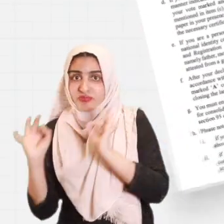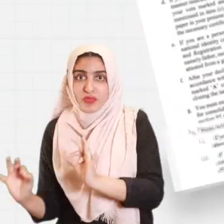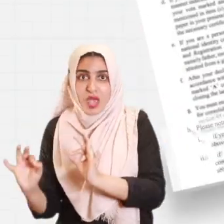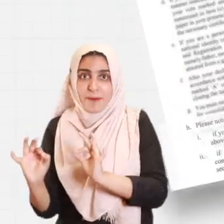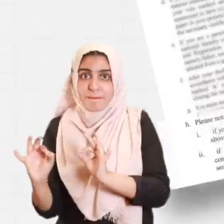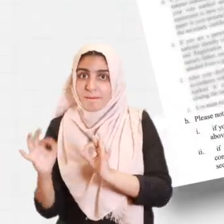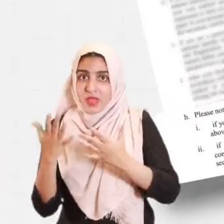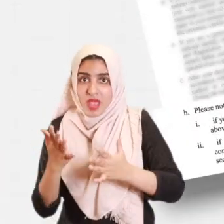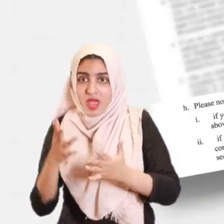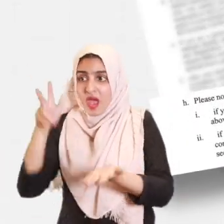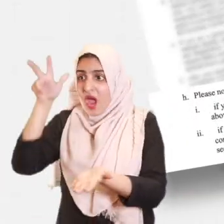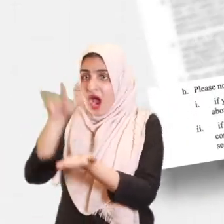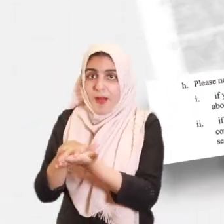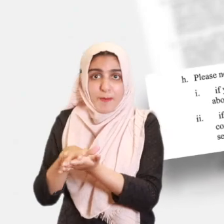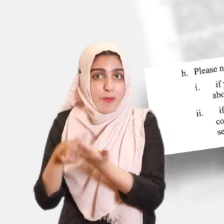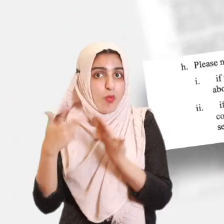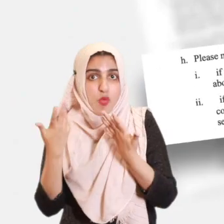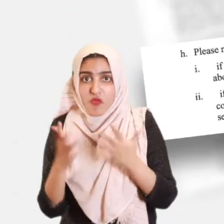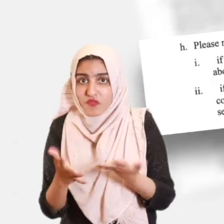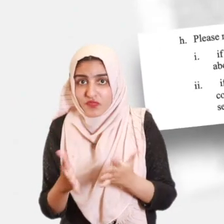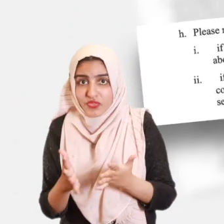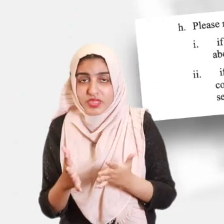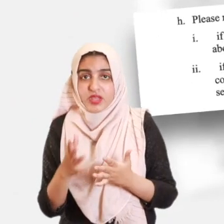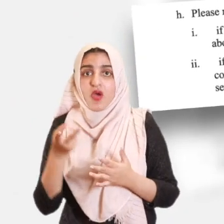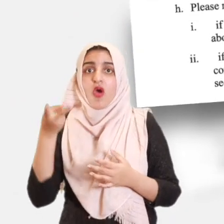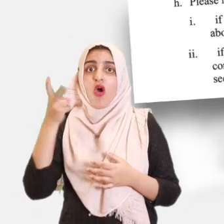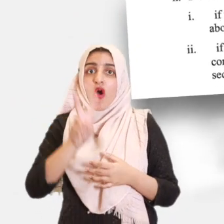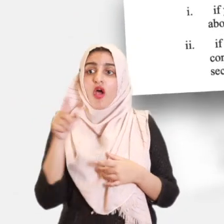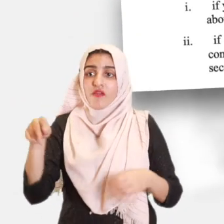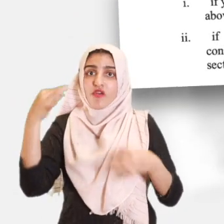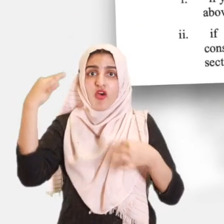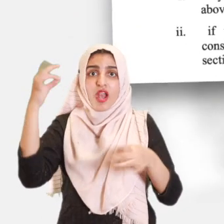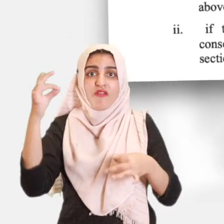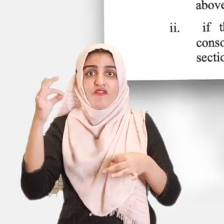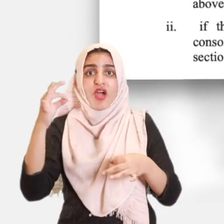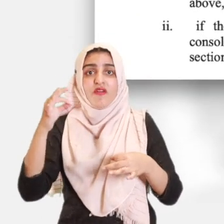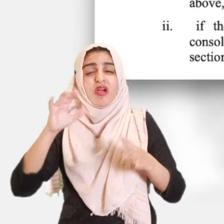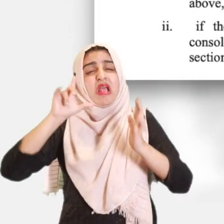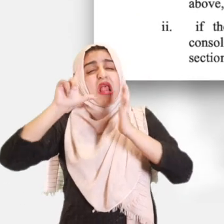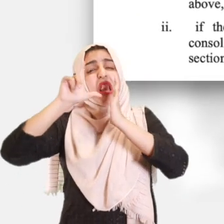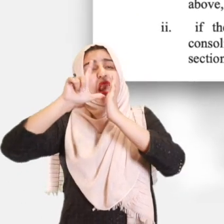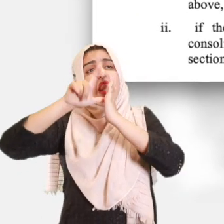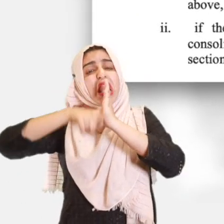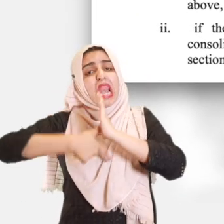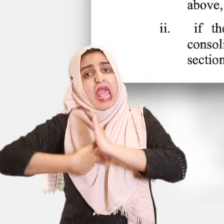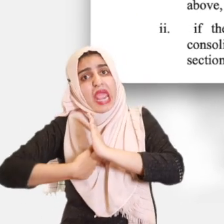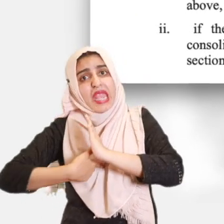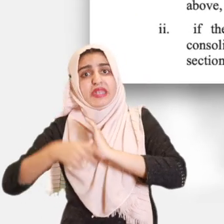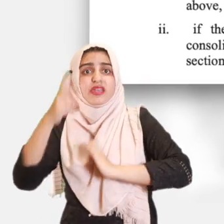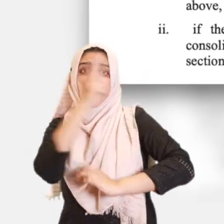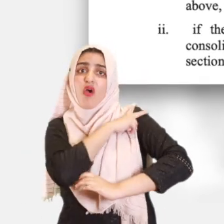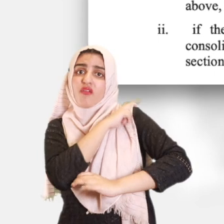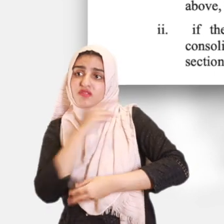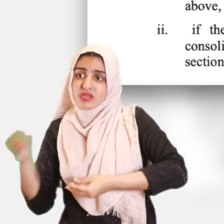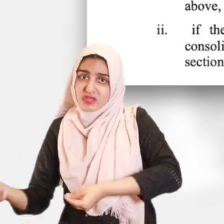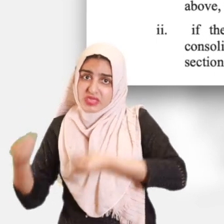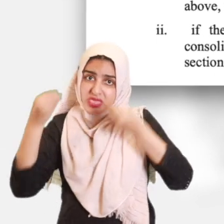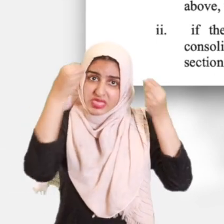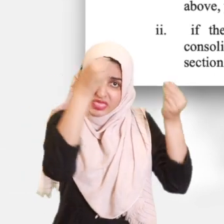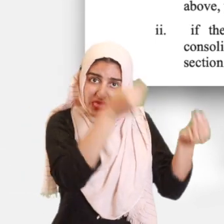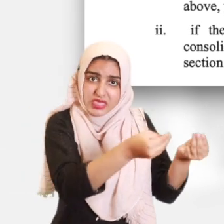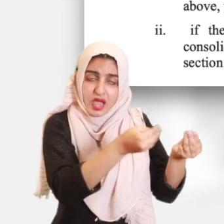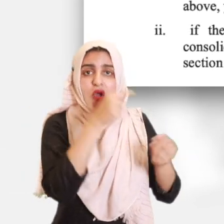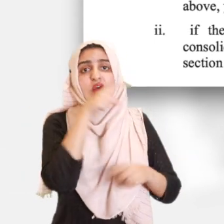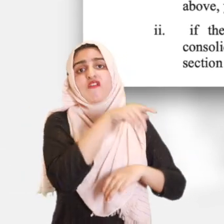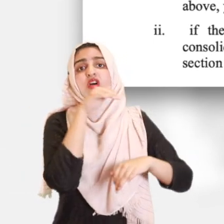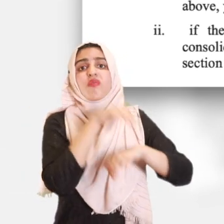اگر آپ نے ہدایات کے مطابق اپنے ڈیکلیریشن کو تصدیق نہیں کروایا اور آپ کے ووٹ کا لفافہ حتمی نتائج